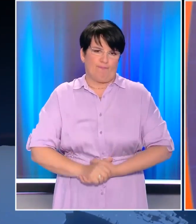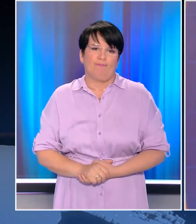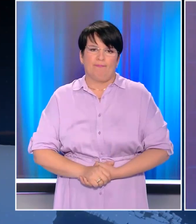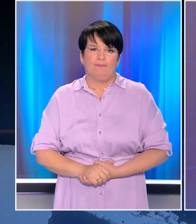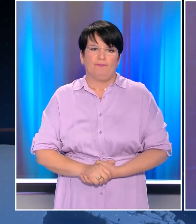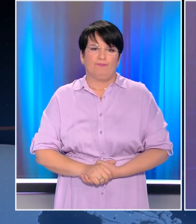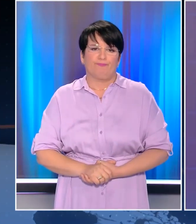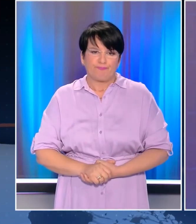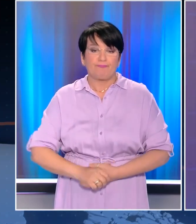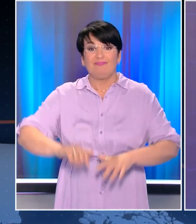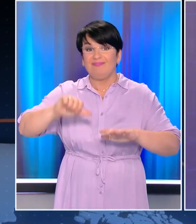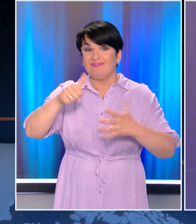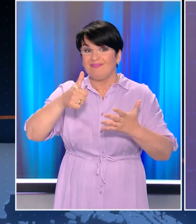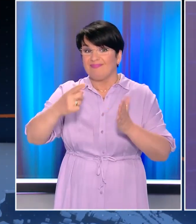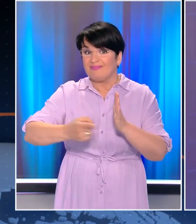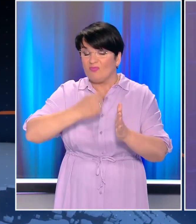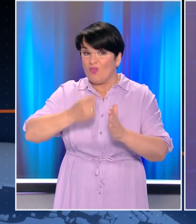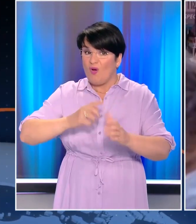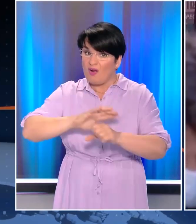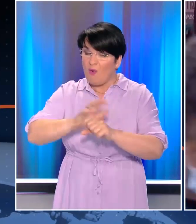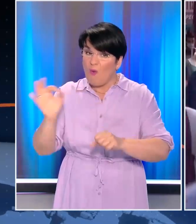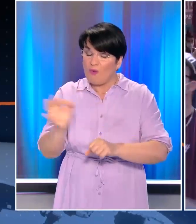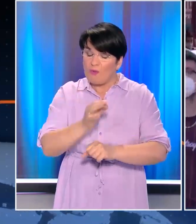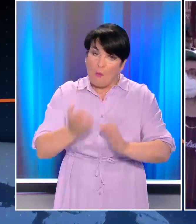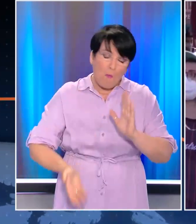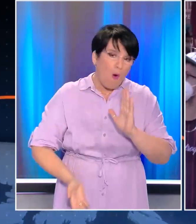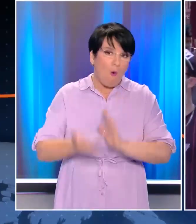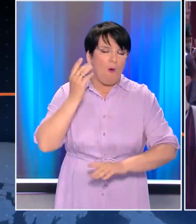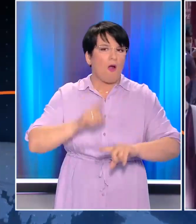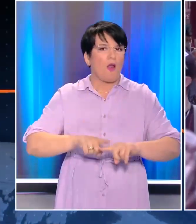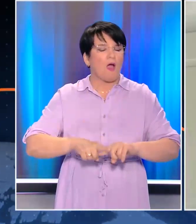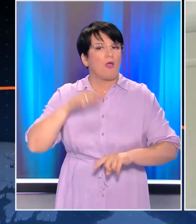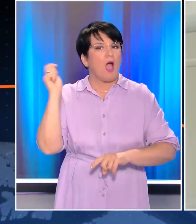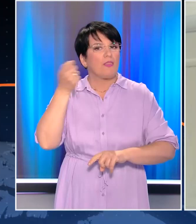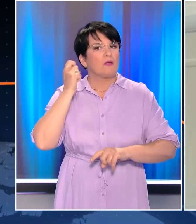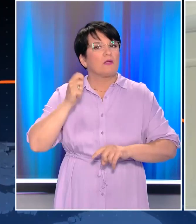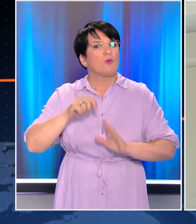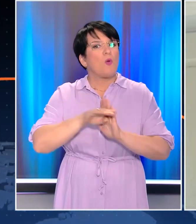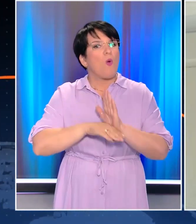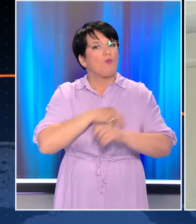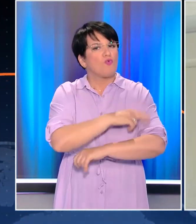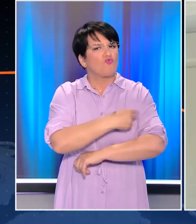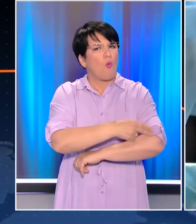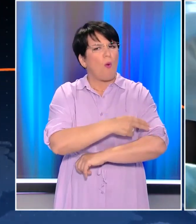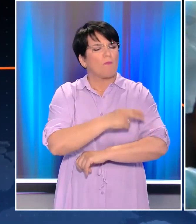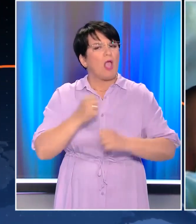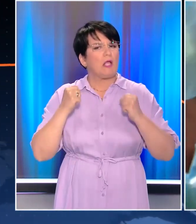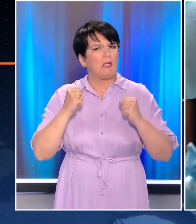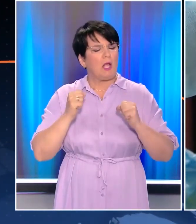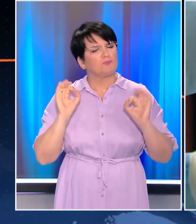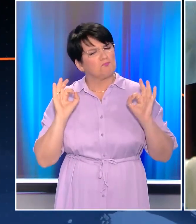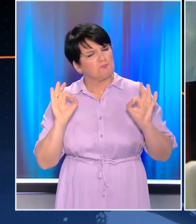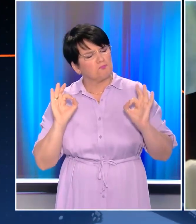Το έκτο κύμα της πανδημίας φέρνει εκτόξευση των κρουσμάτων στη χώρα μας με το Εθνικό Σύστημα Υγείας προς το παρόν να μην πιέζεται